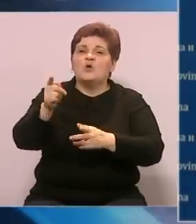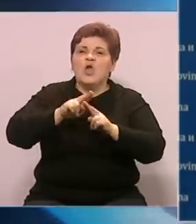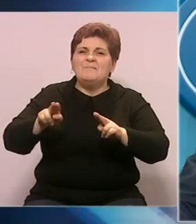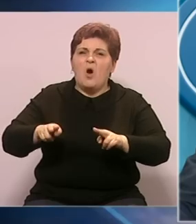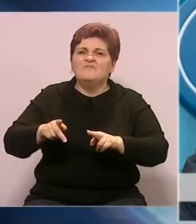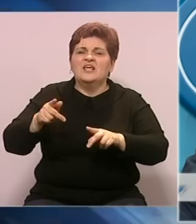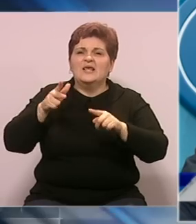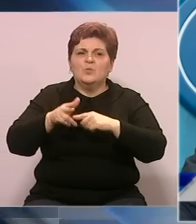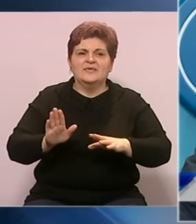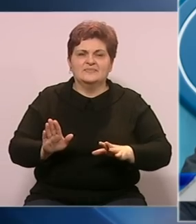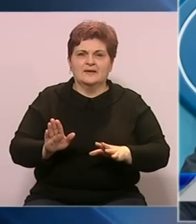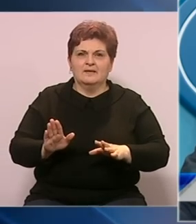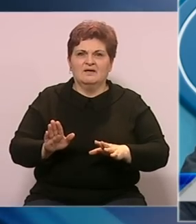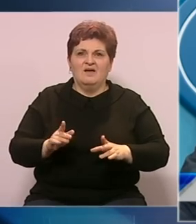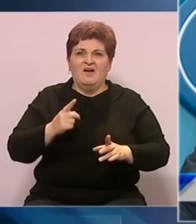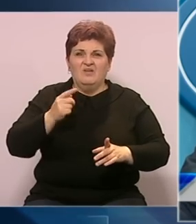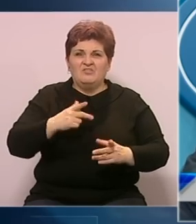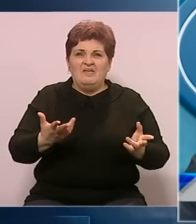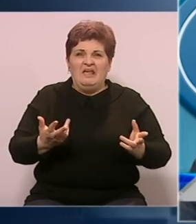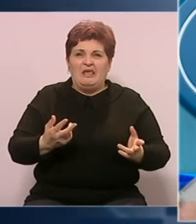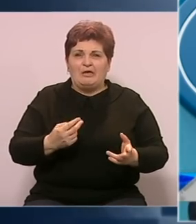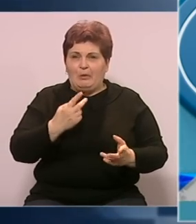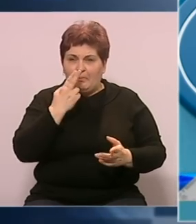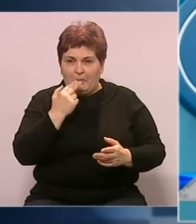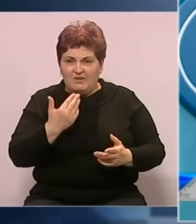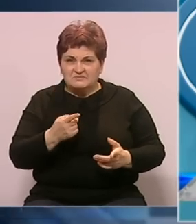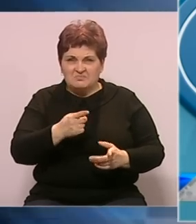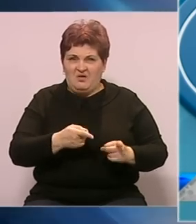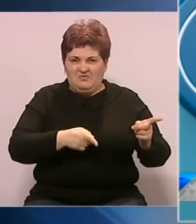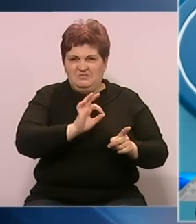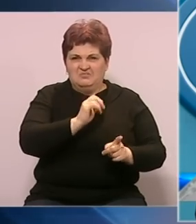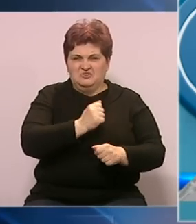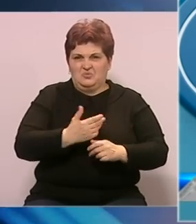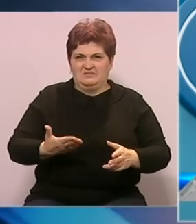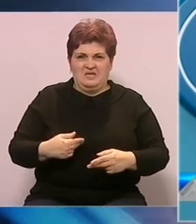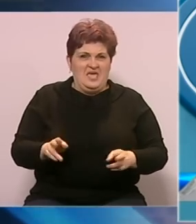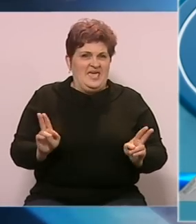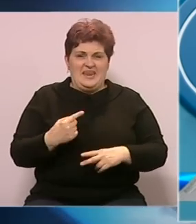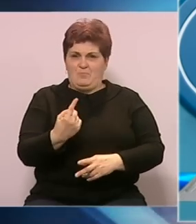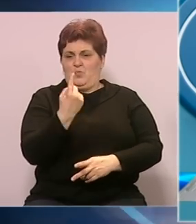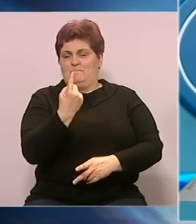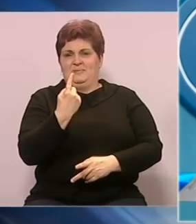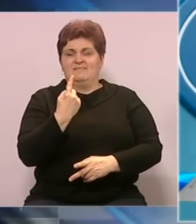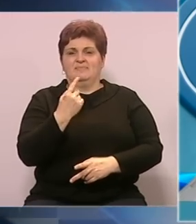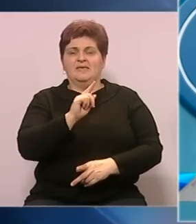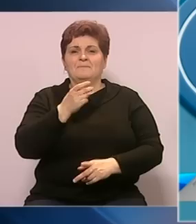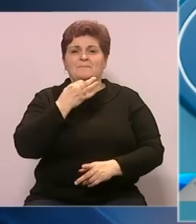ili njegovim ukidanjem. Možda da dovedu neke šmokljane koji će to vratiti, ali ovi to sigurno ljudi neću vratiti. I ne mogu nam prijeti pitanjima